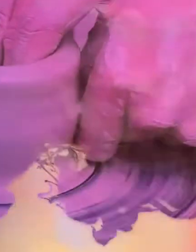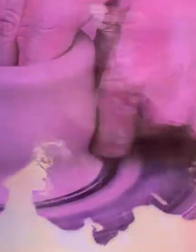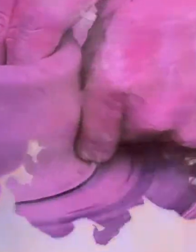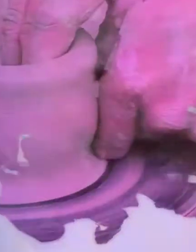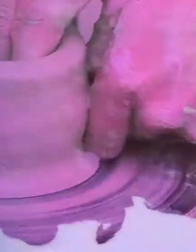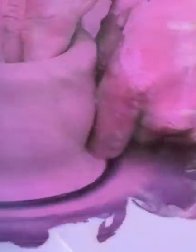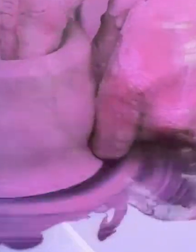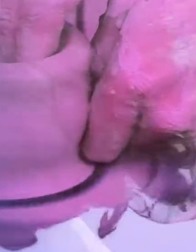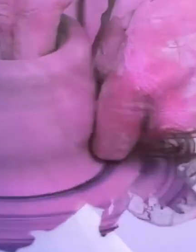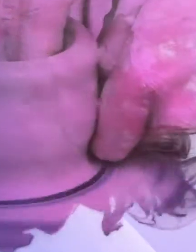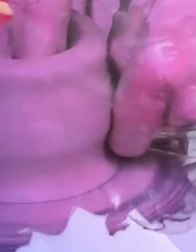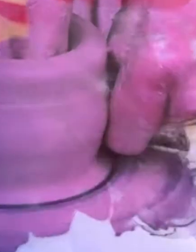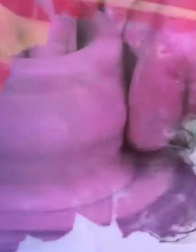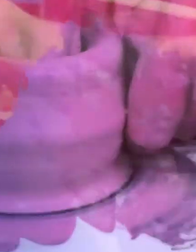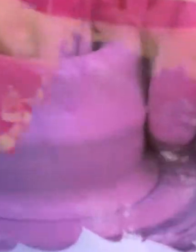Muzika